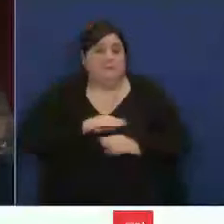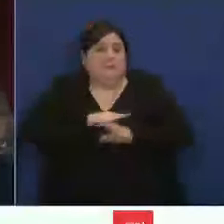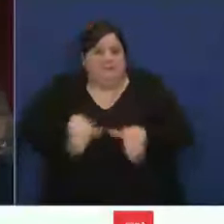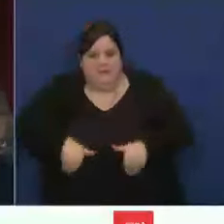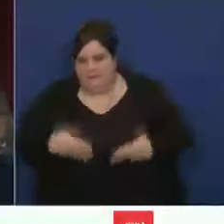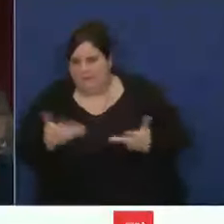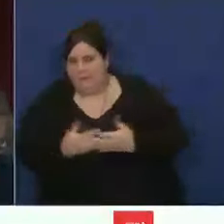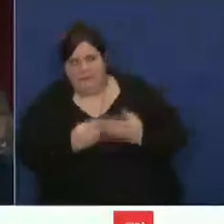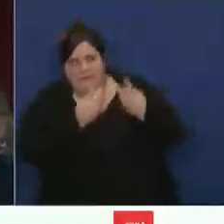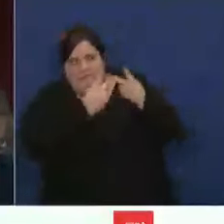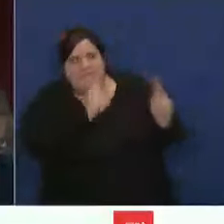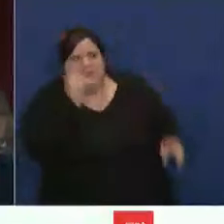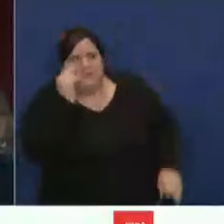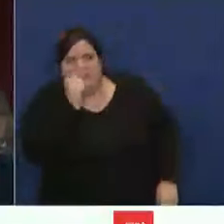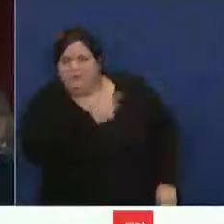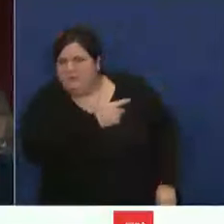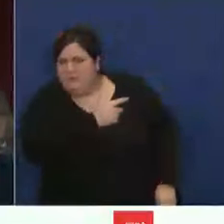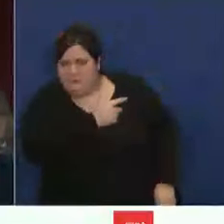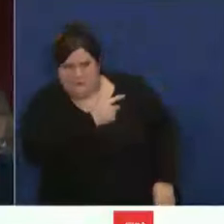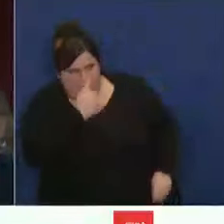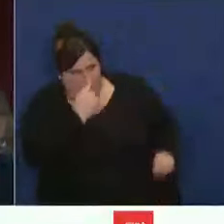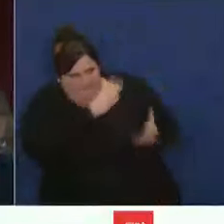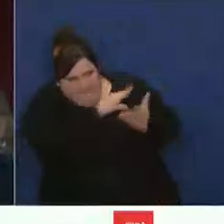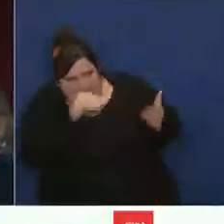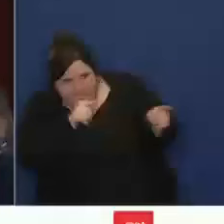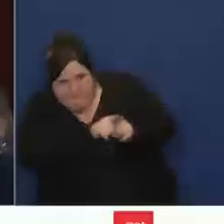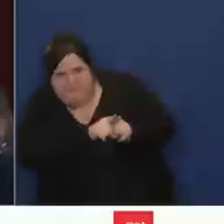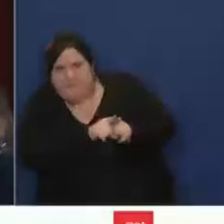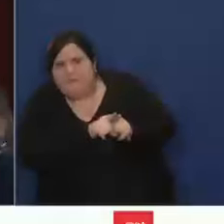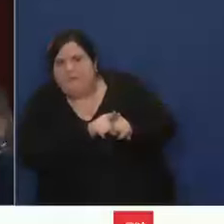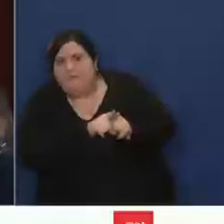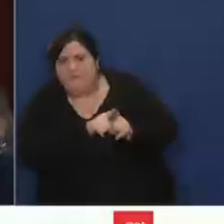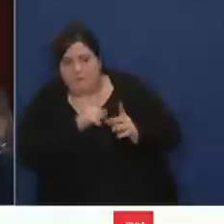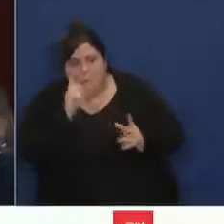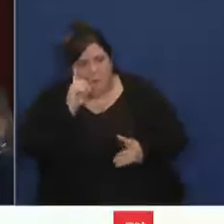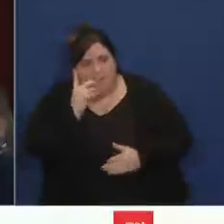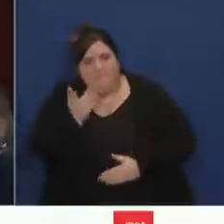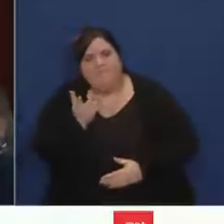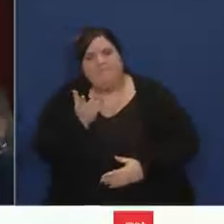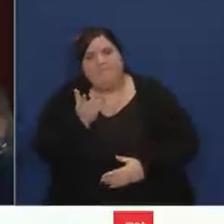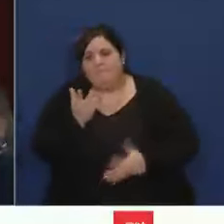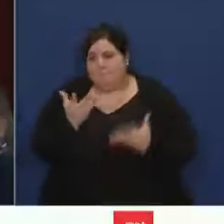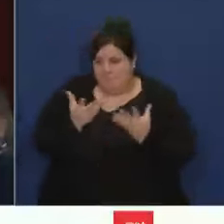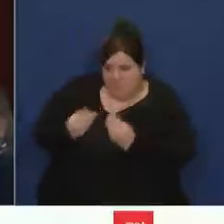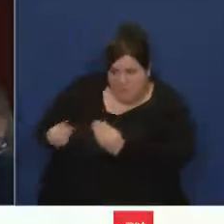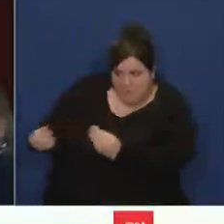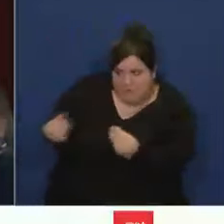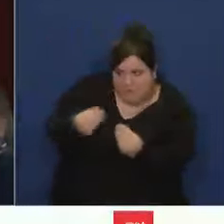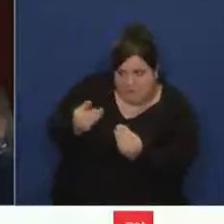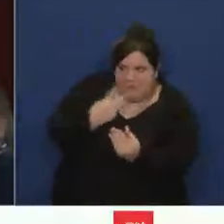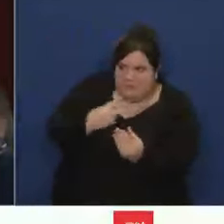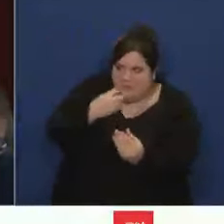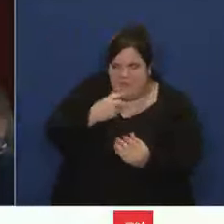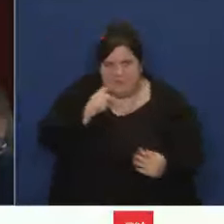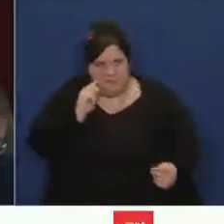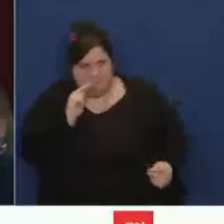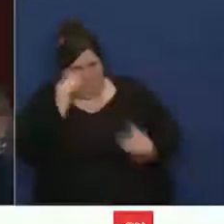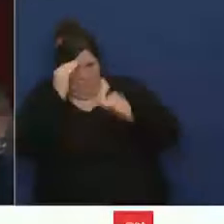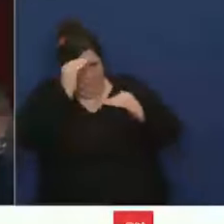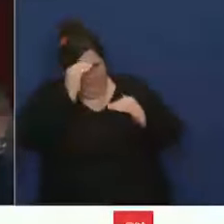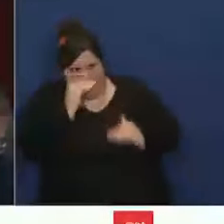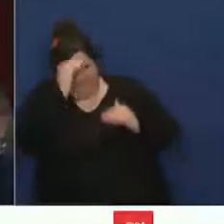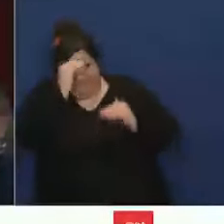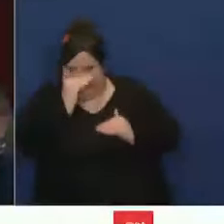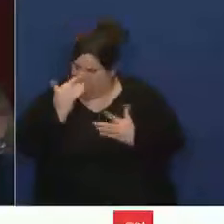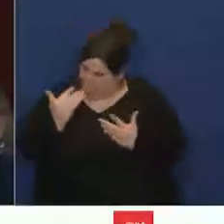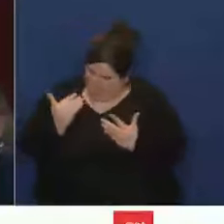qu'il y a un long combat à mener ensemble pour rétablir un lien de confiance entre les citoyens et les pouvoirs publics,